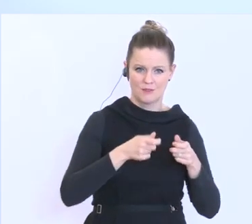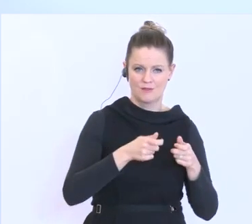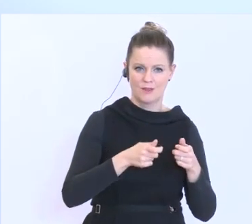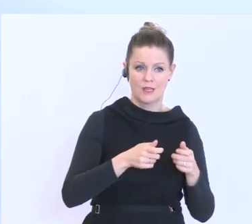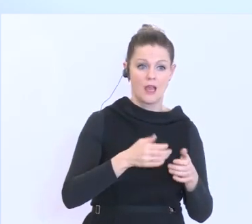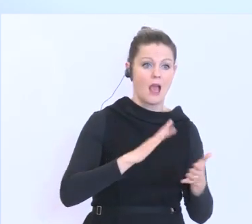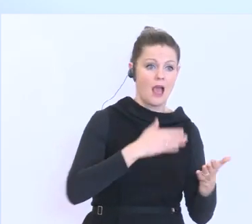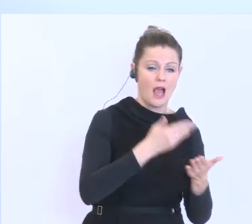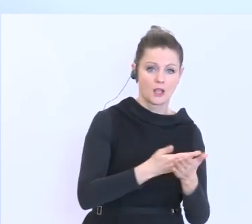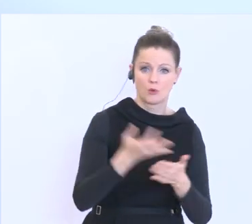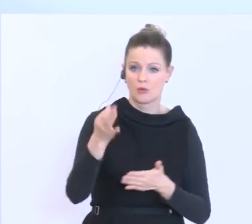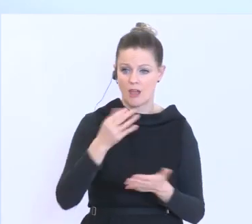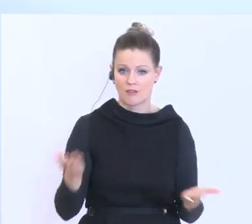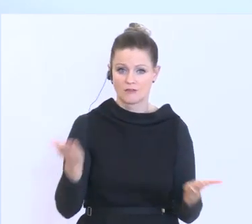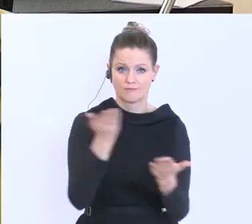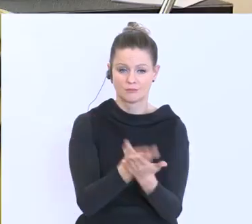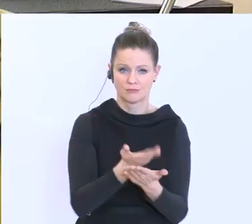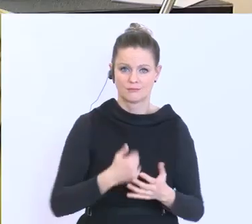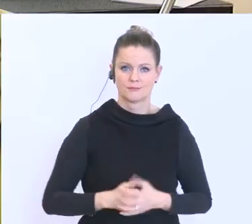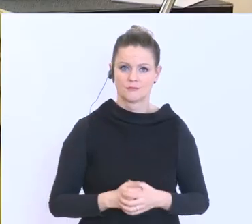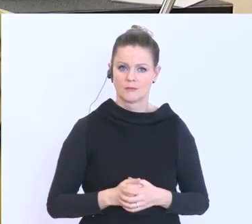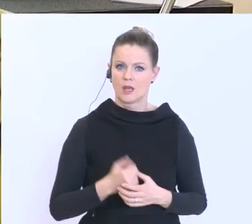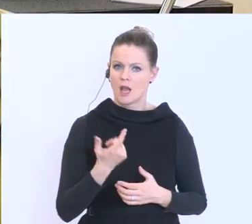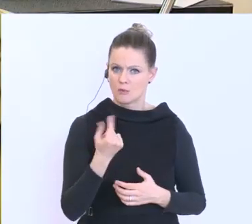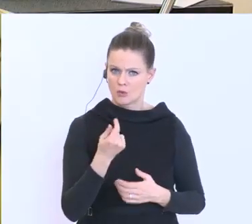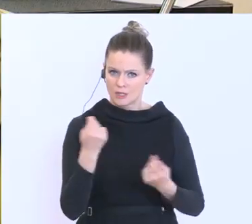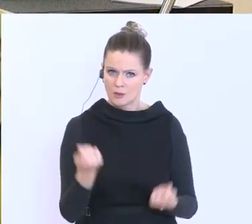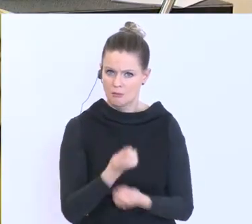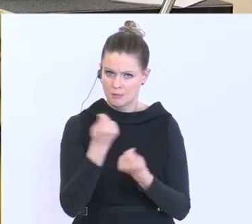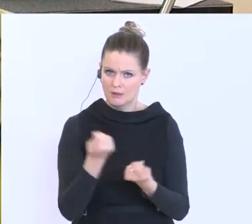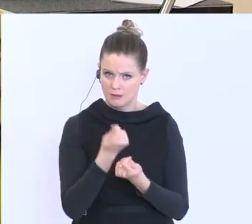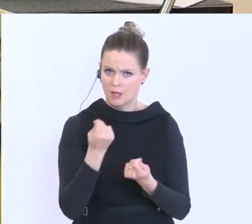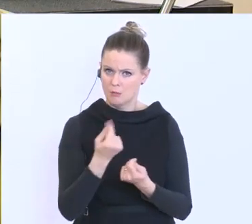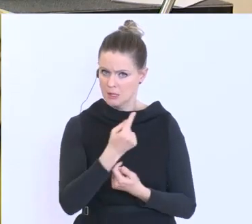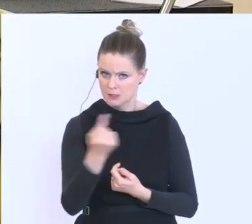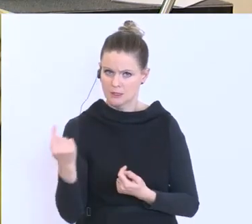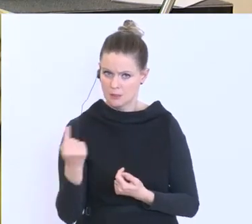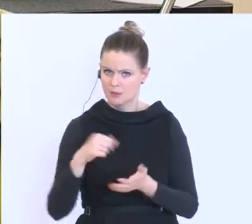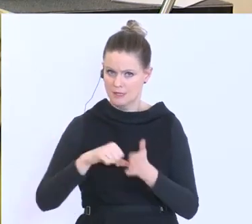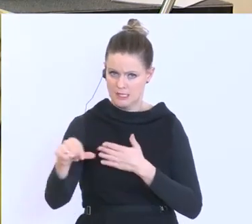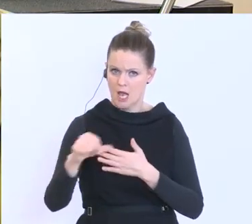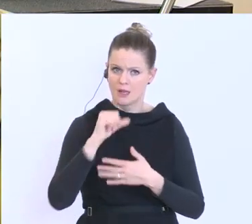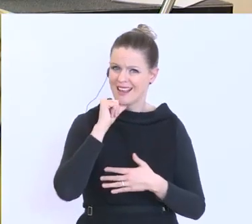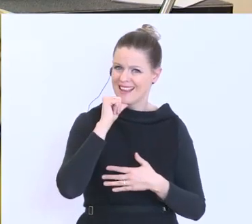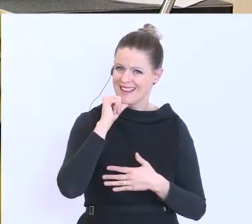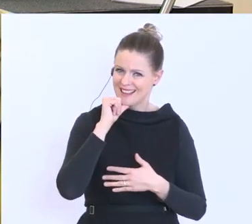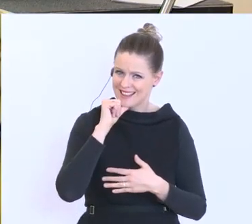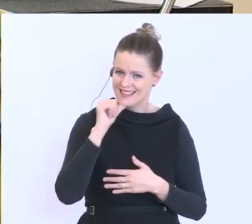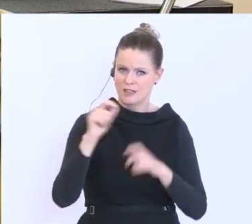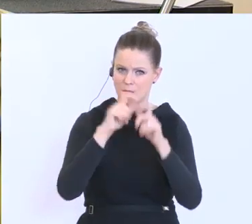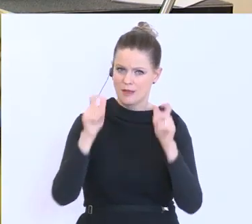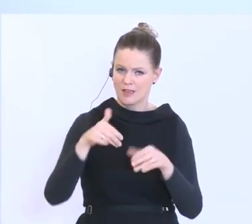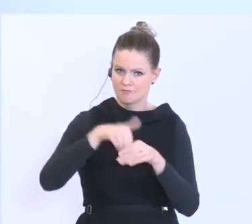und Nachfrage. Wie jeden Erntehelfer in jeder normalen Zeit auch. Das ist kein Teil des Pakets. Die Hilfe ist nur die